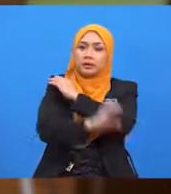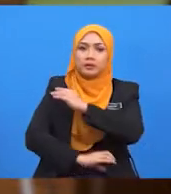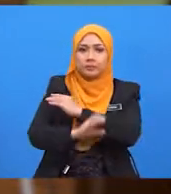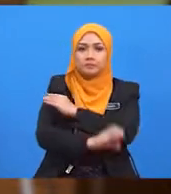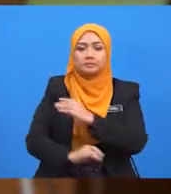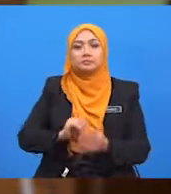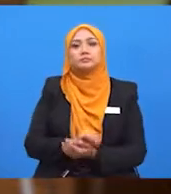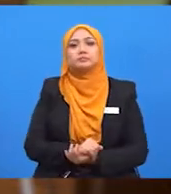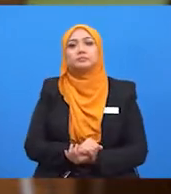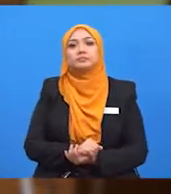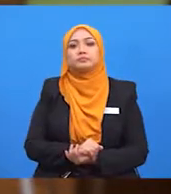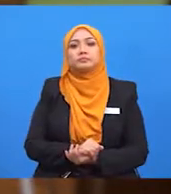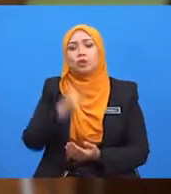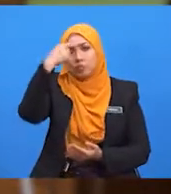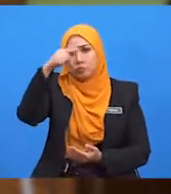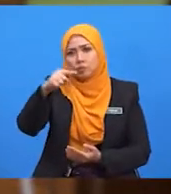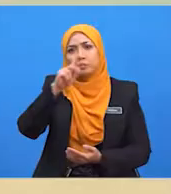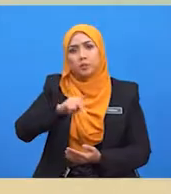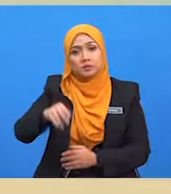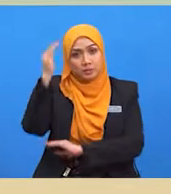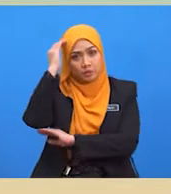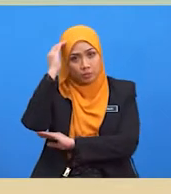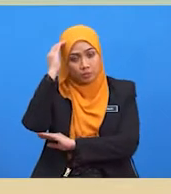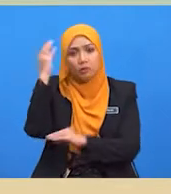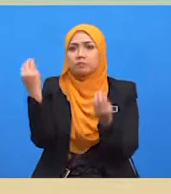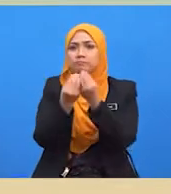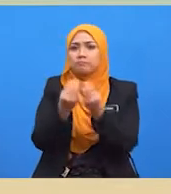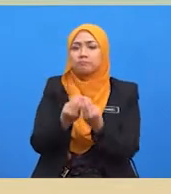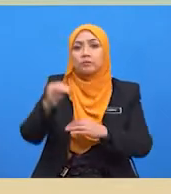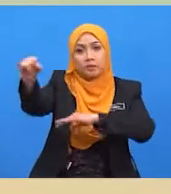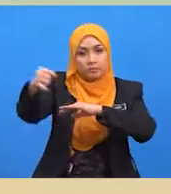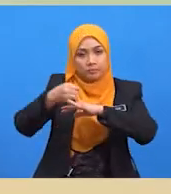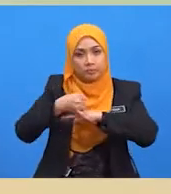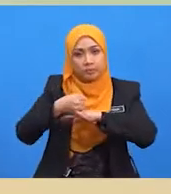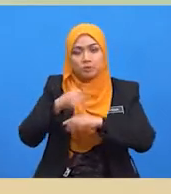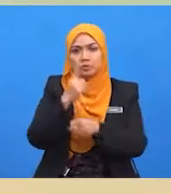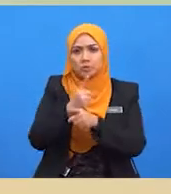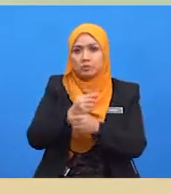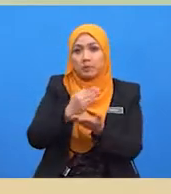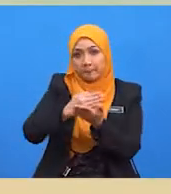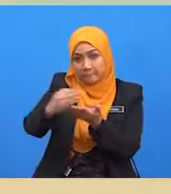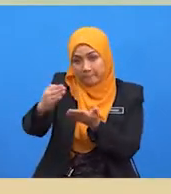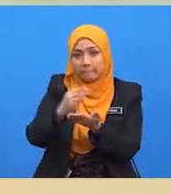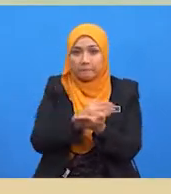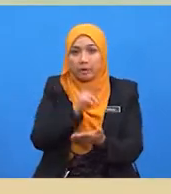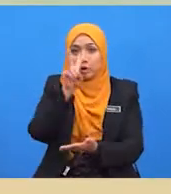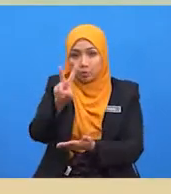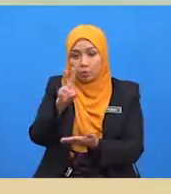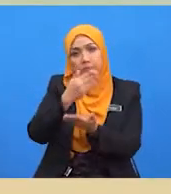pelajar, untuk pengetahuan pelajar, tarif import sebenarnya terbahagi kepada dua,